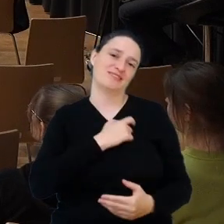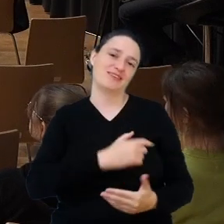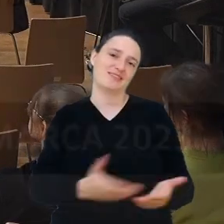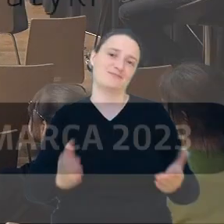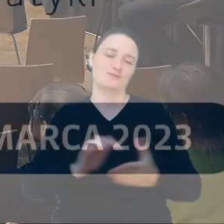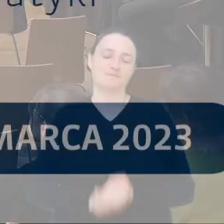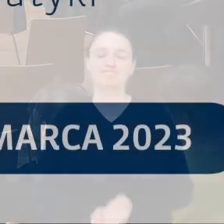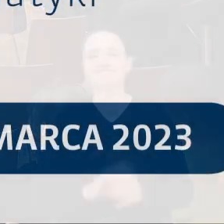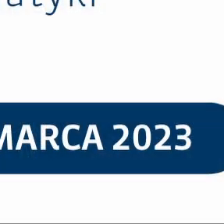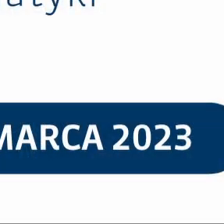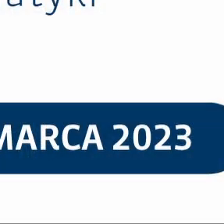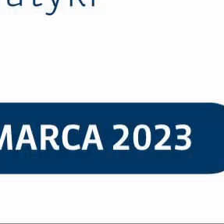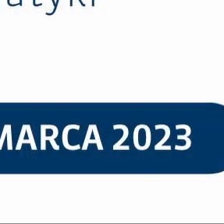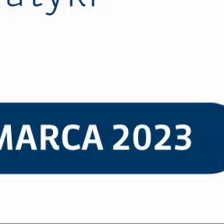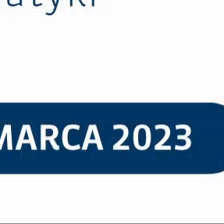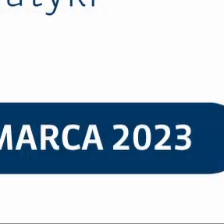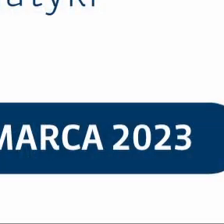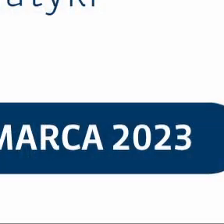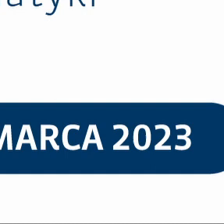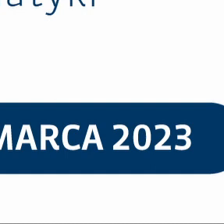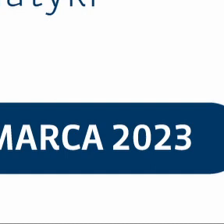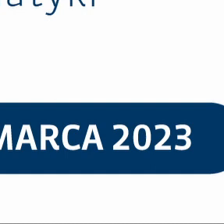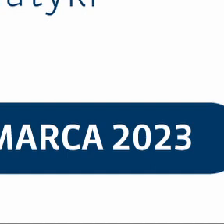Dziękuję. Dziękuje za